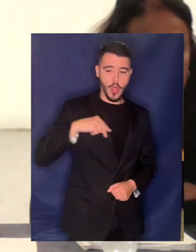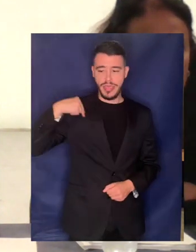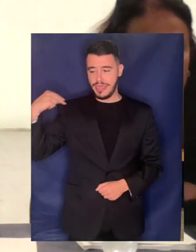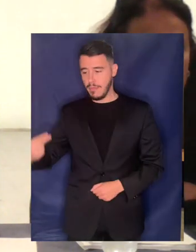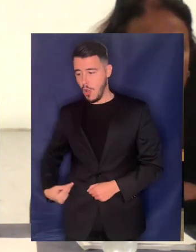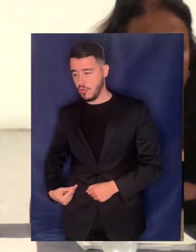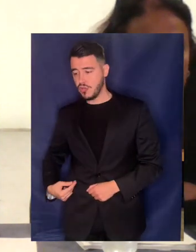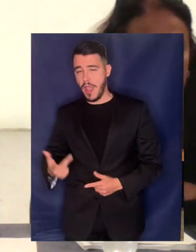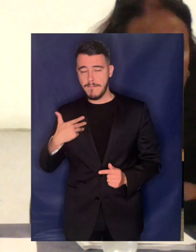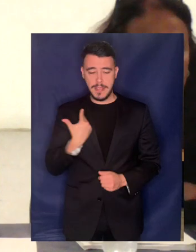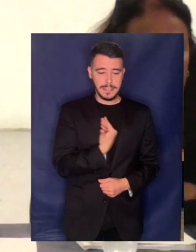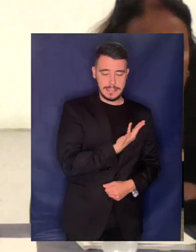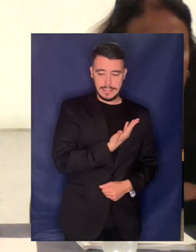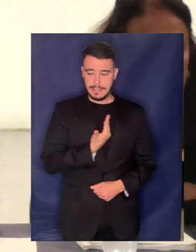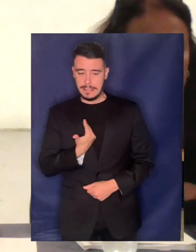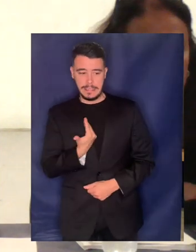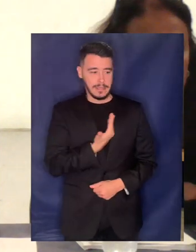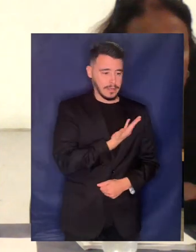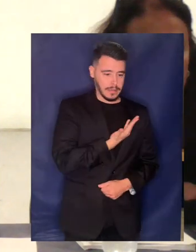και στην Ελλάδα